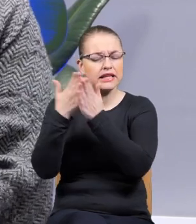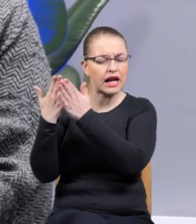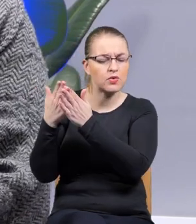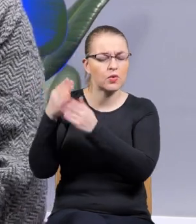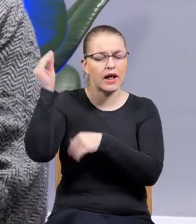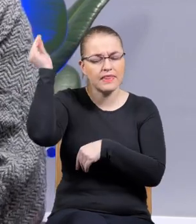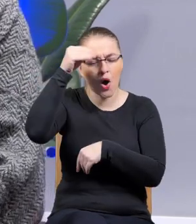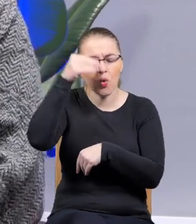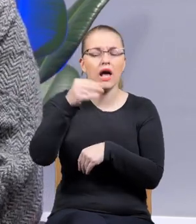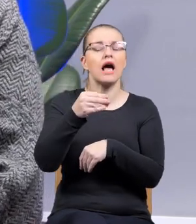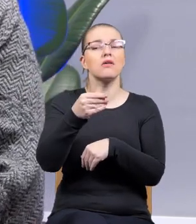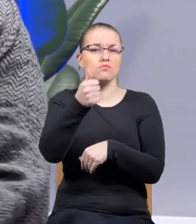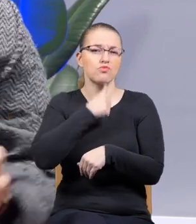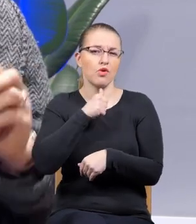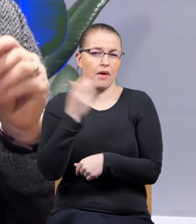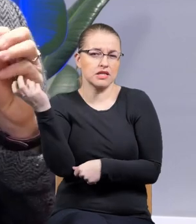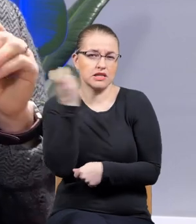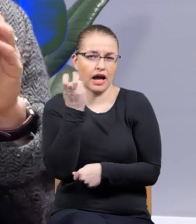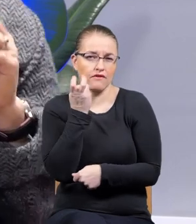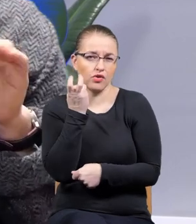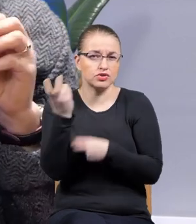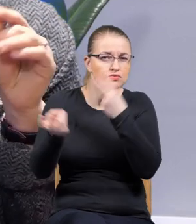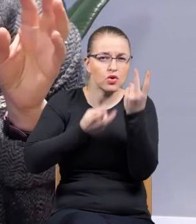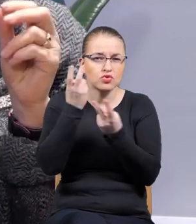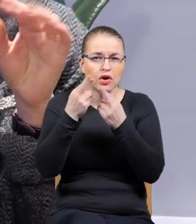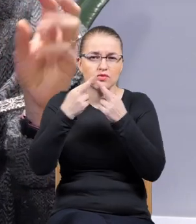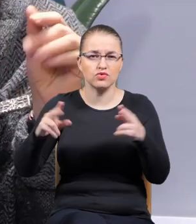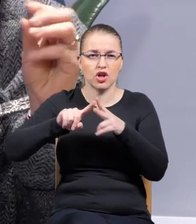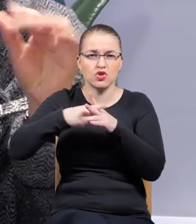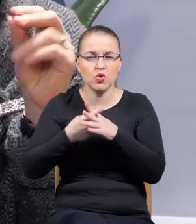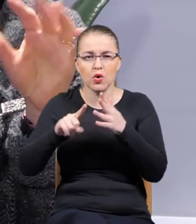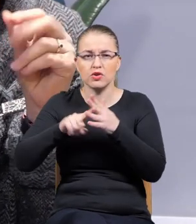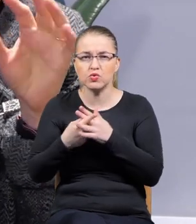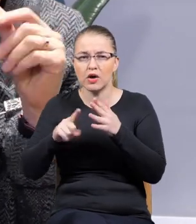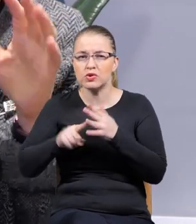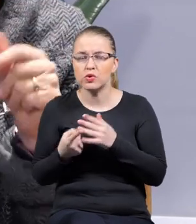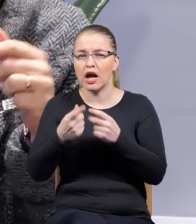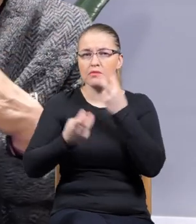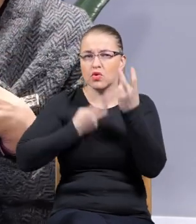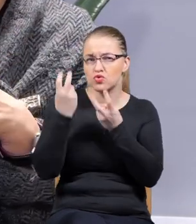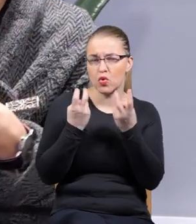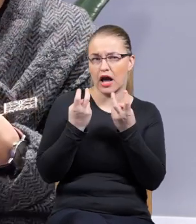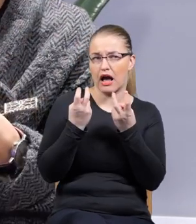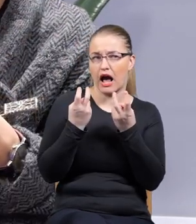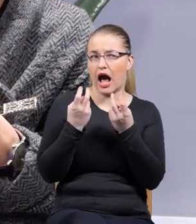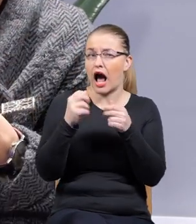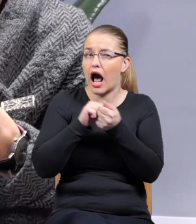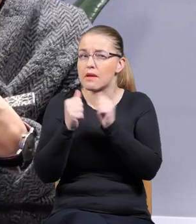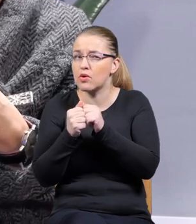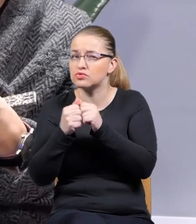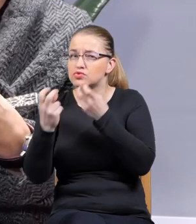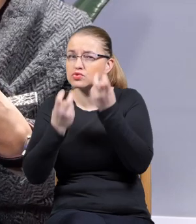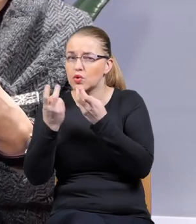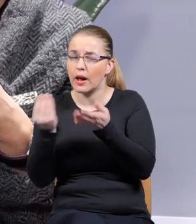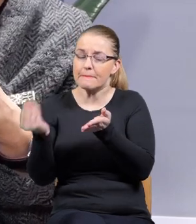spróbowali tak dla ciekawości poszukać dziur właśnie, czy poszukać tych takich naddatków w reportażu,